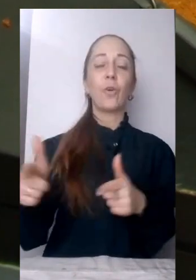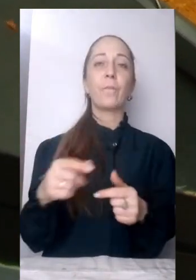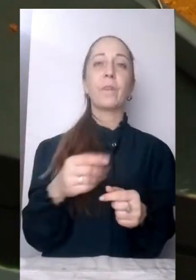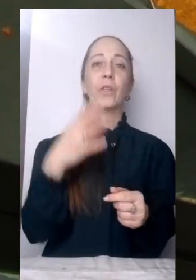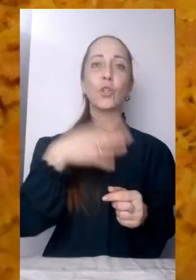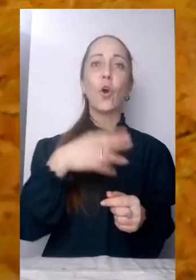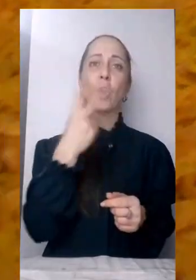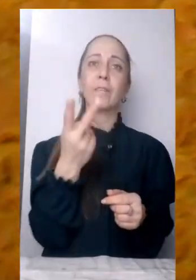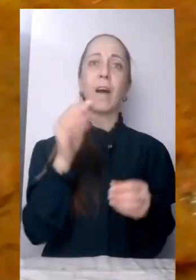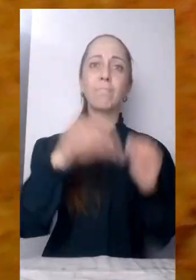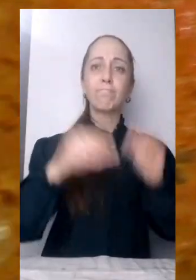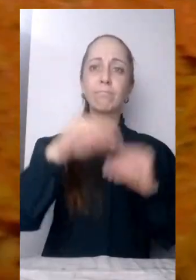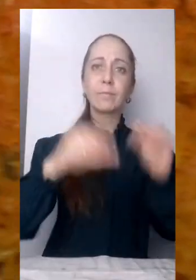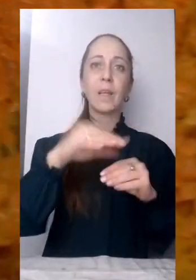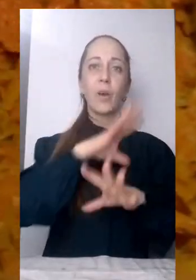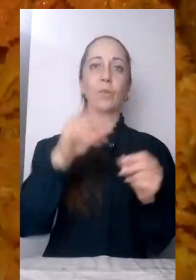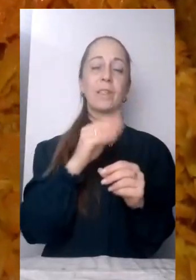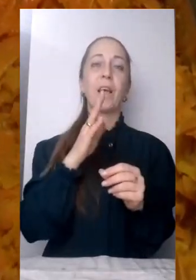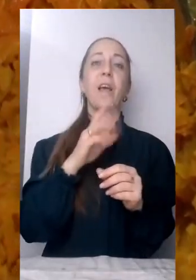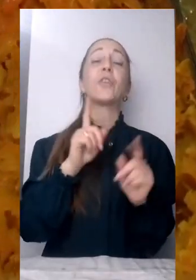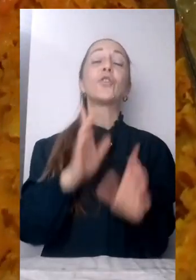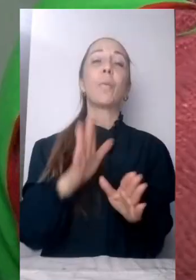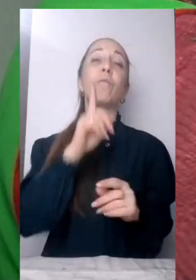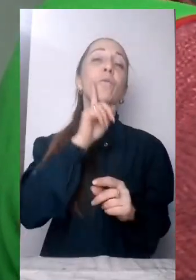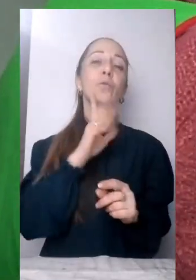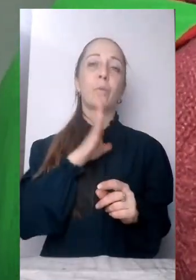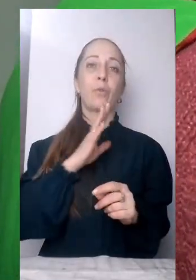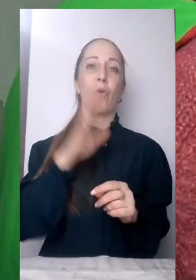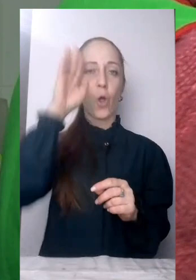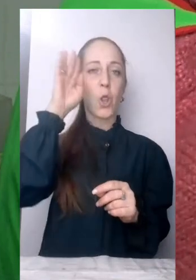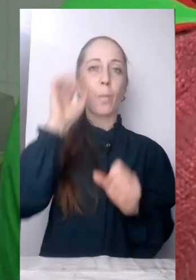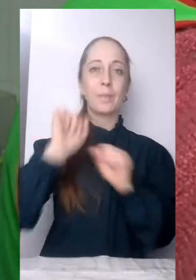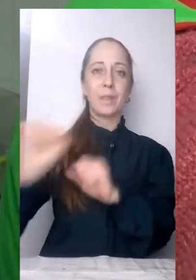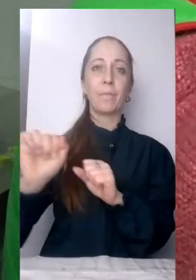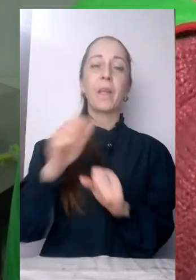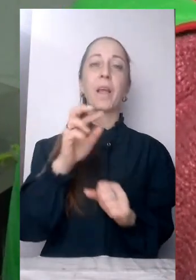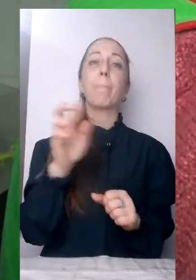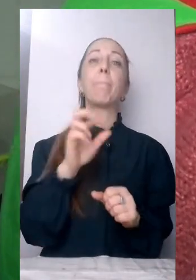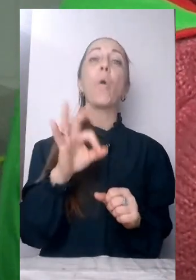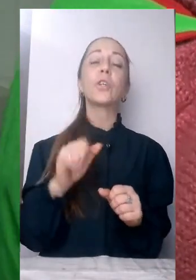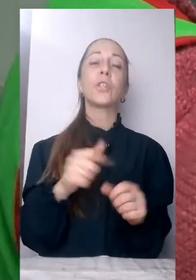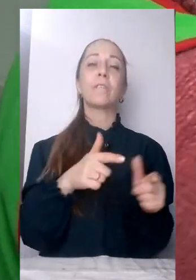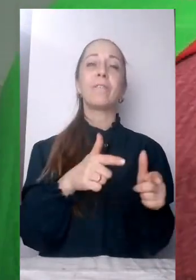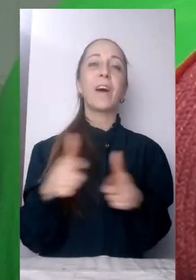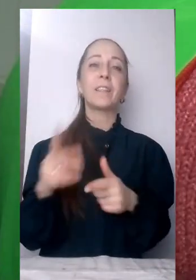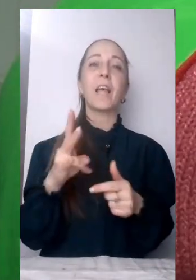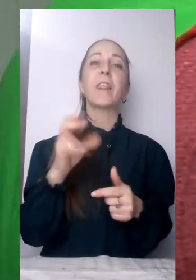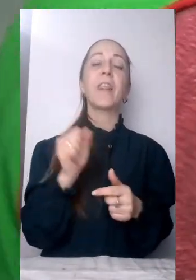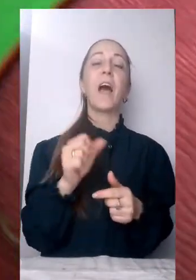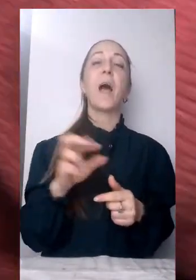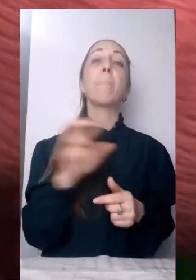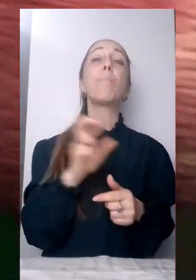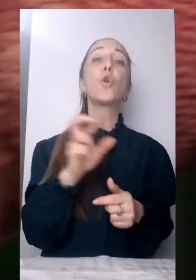Усе, аби хлопцям смакувало та надавало сил. Борщ вариться на бульйоні м'ясному із риберець.